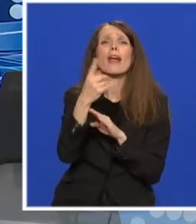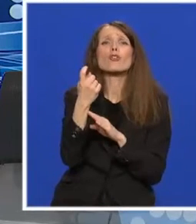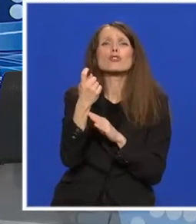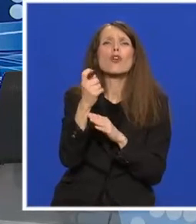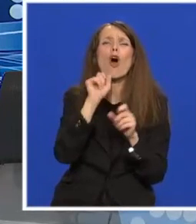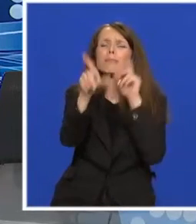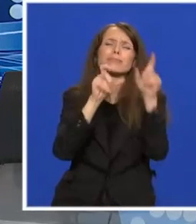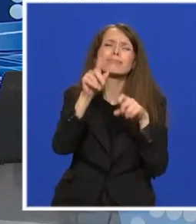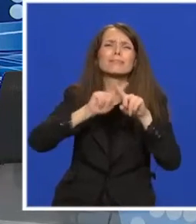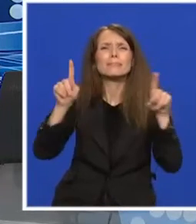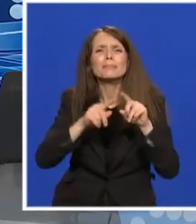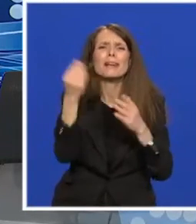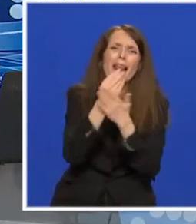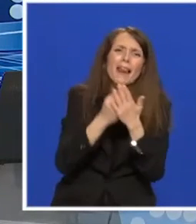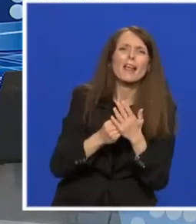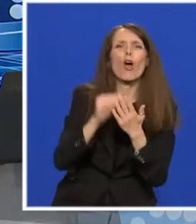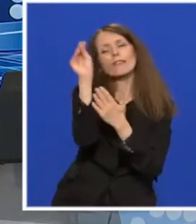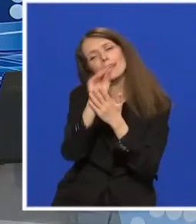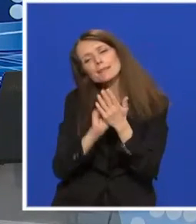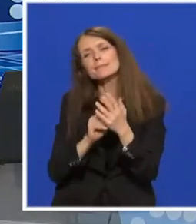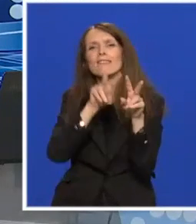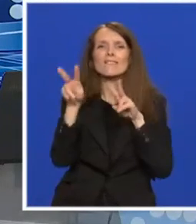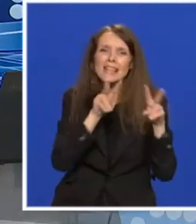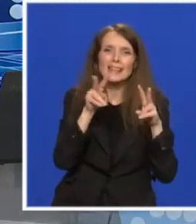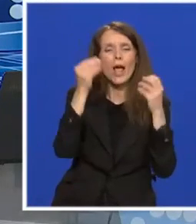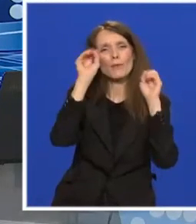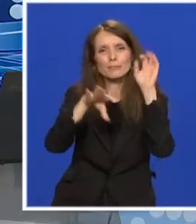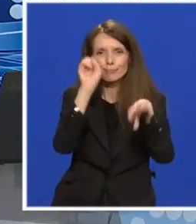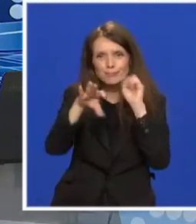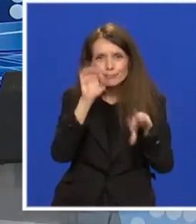literarnih i videoradova. Proglašeni su i prvi pobednici.